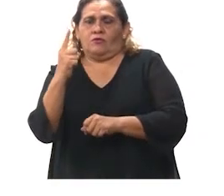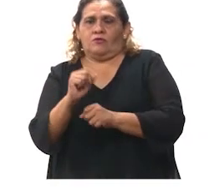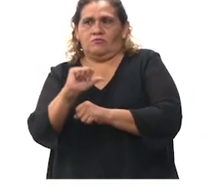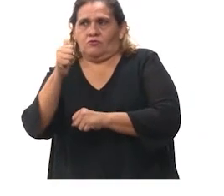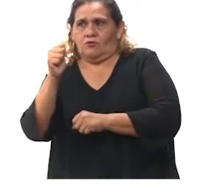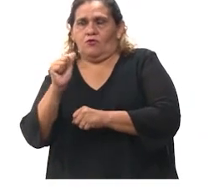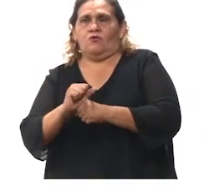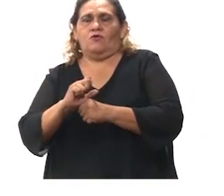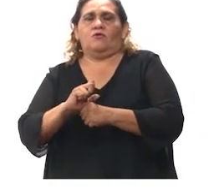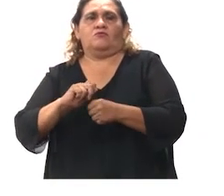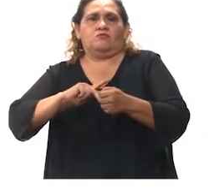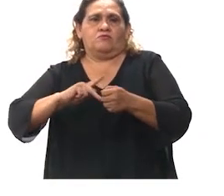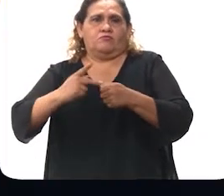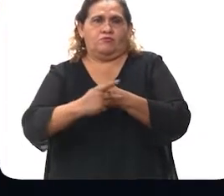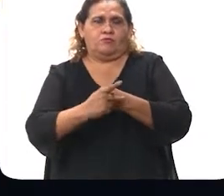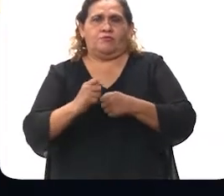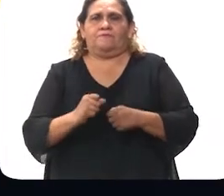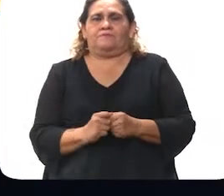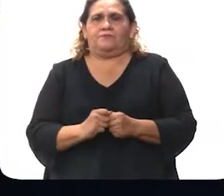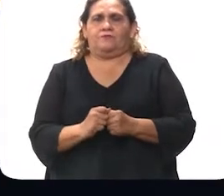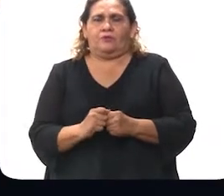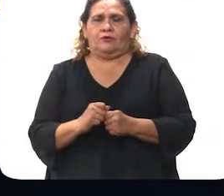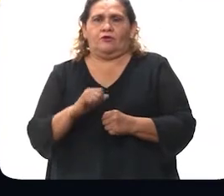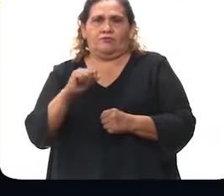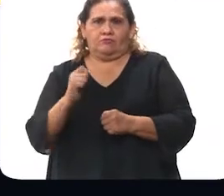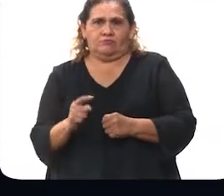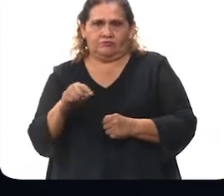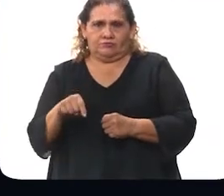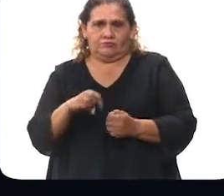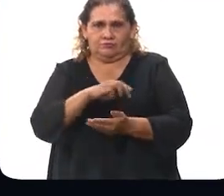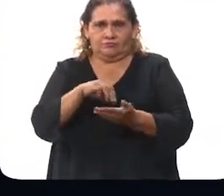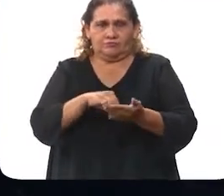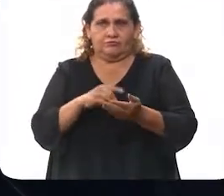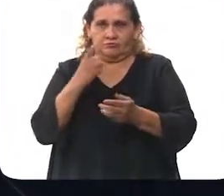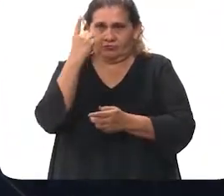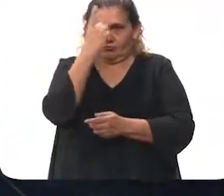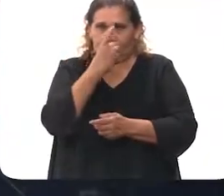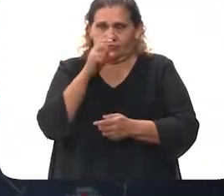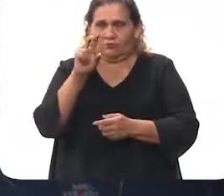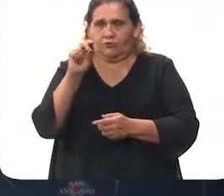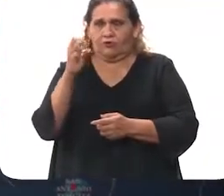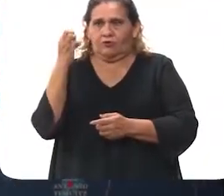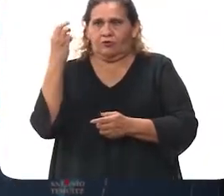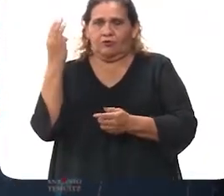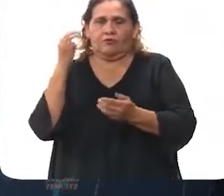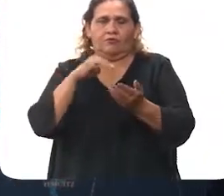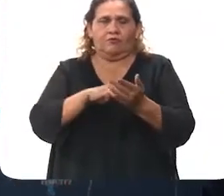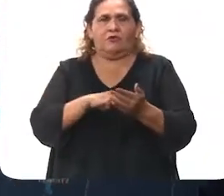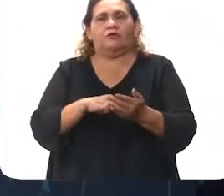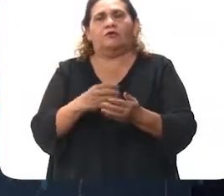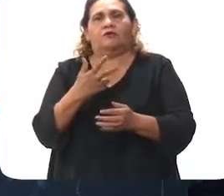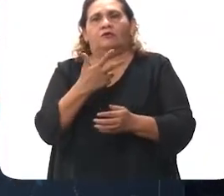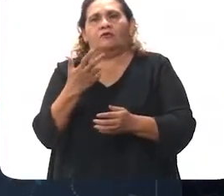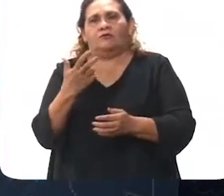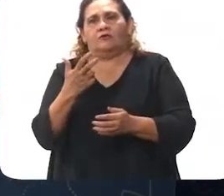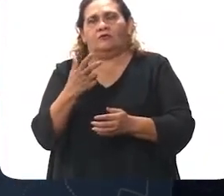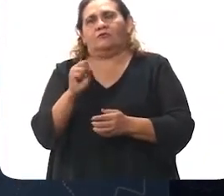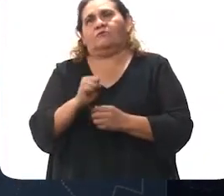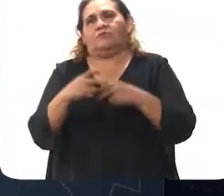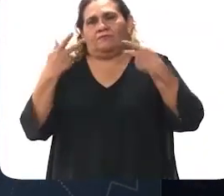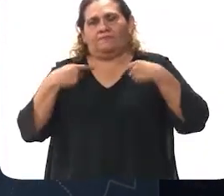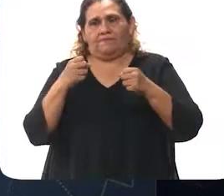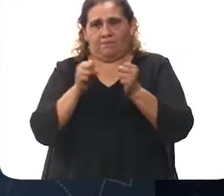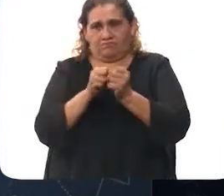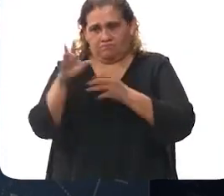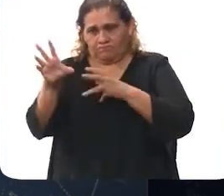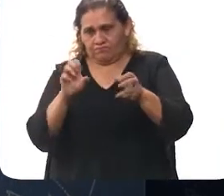,761 tu lakil 2,841 tu chumukil 4,231 tu nojolil 7,014